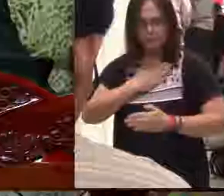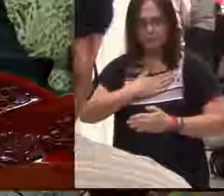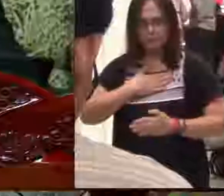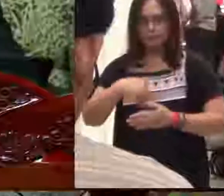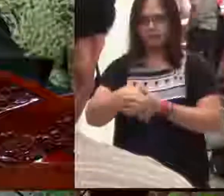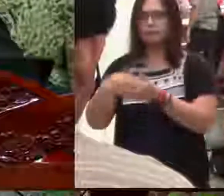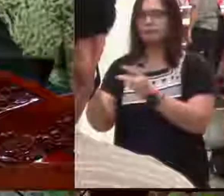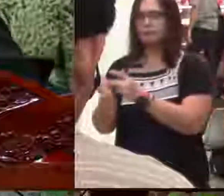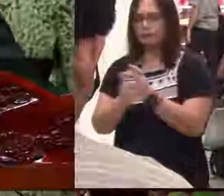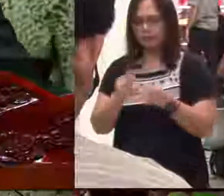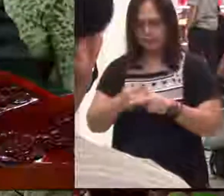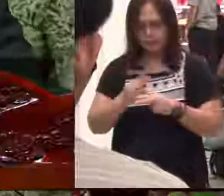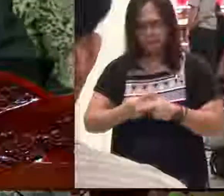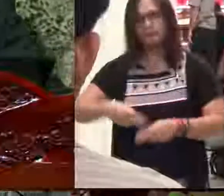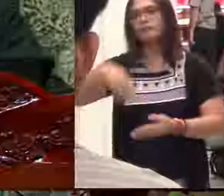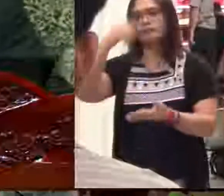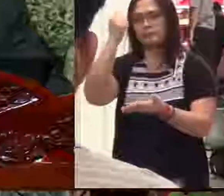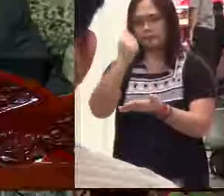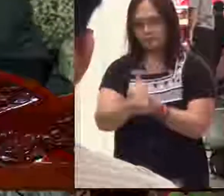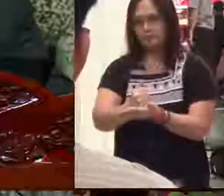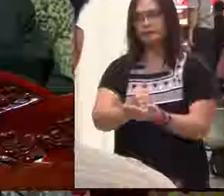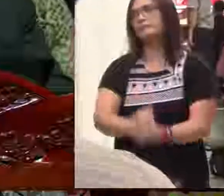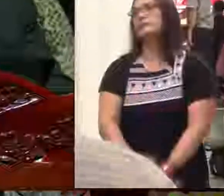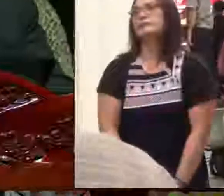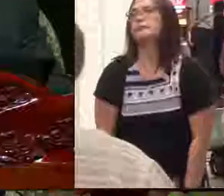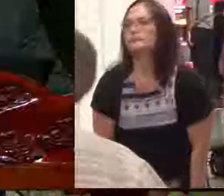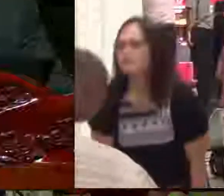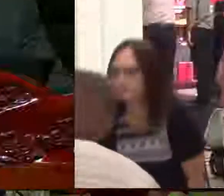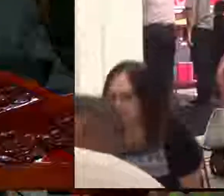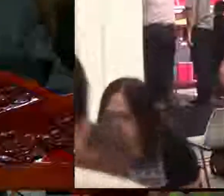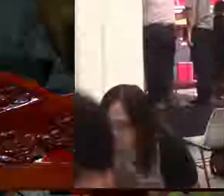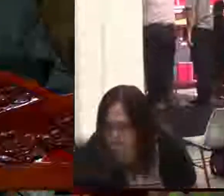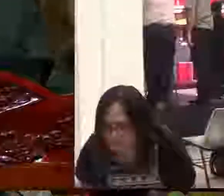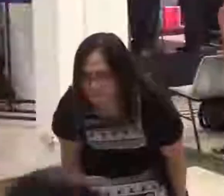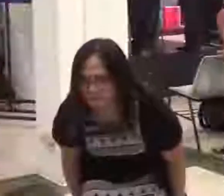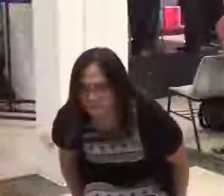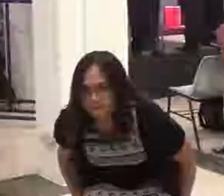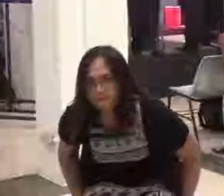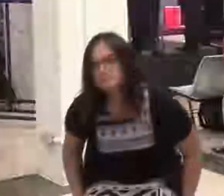ni Kristo Jesus. Amen. Please you may be seated now.